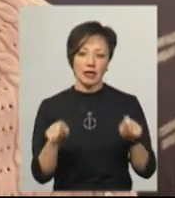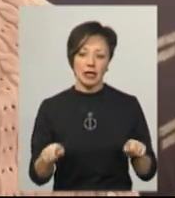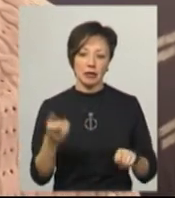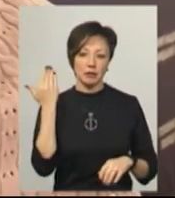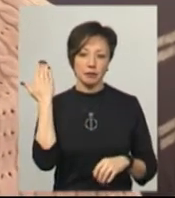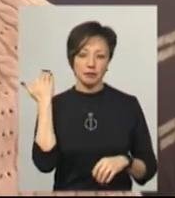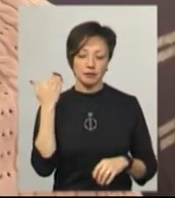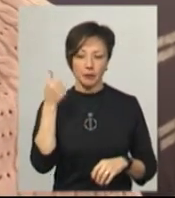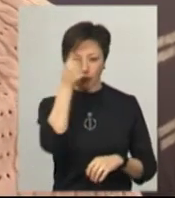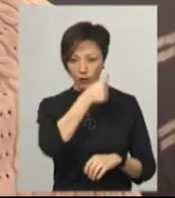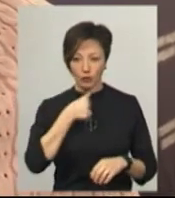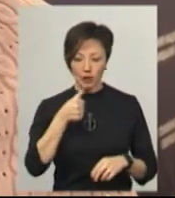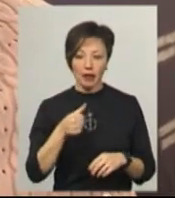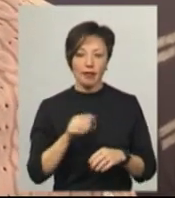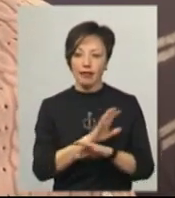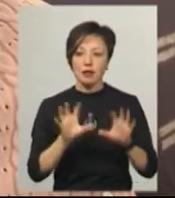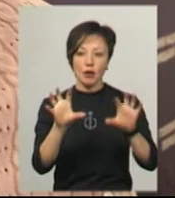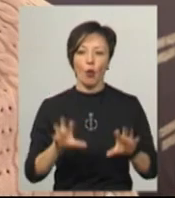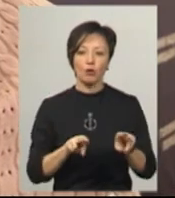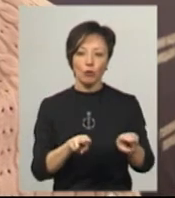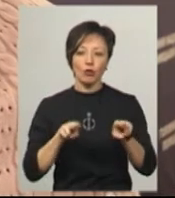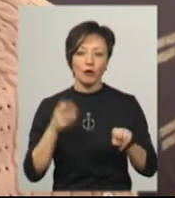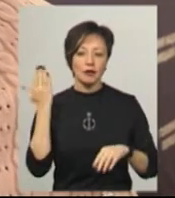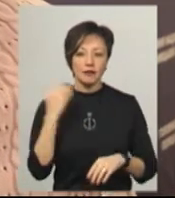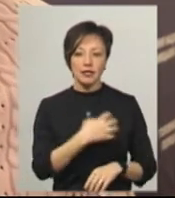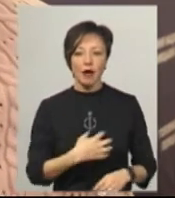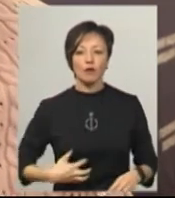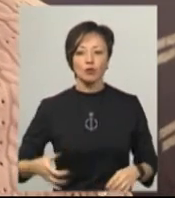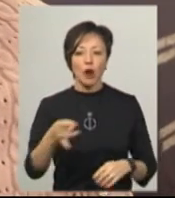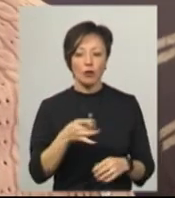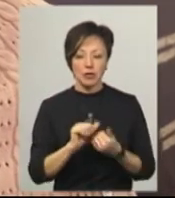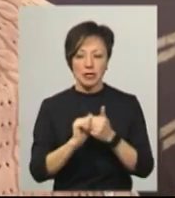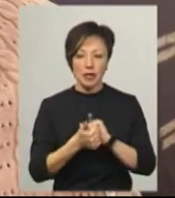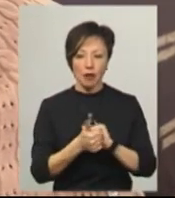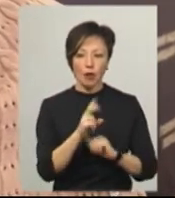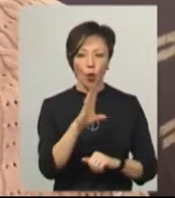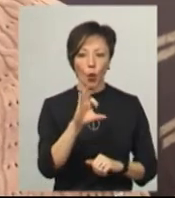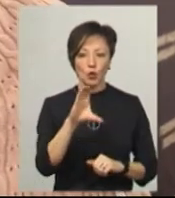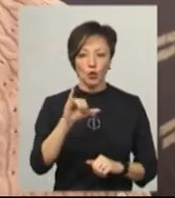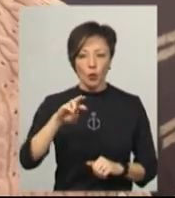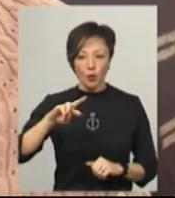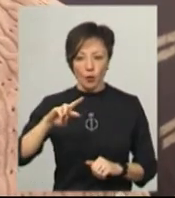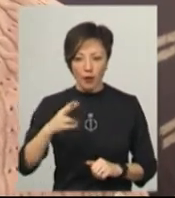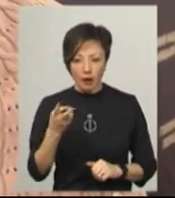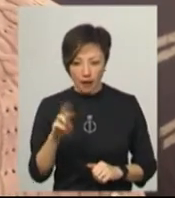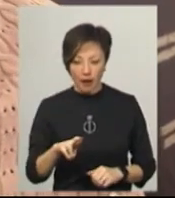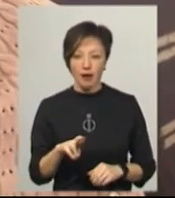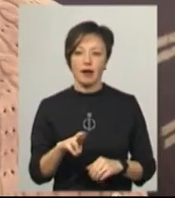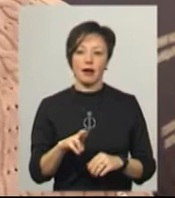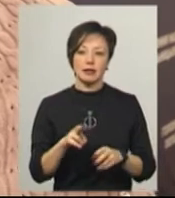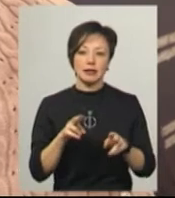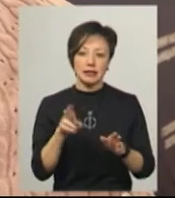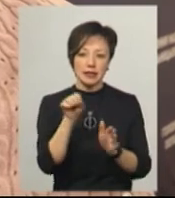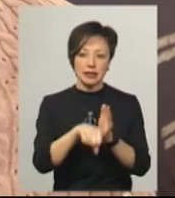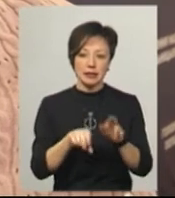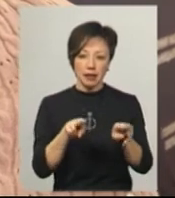минулого року за незаконне полювання. Тоді у Славутському районі замість косулі на полюванні застрелили червонокнижного лося.